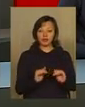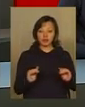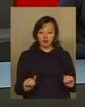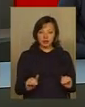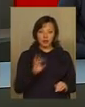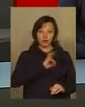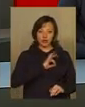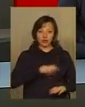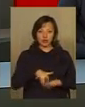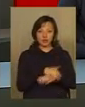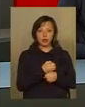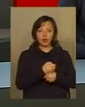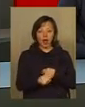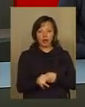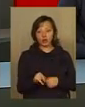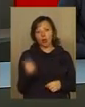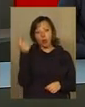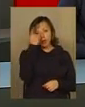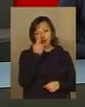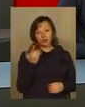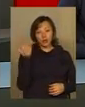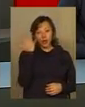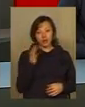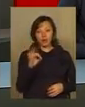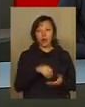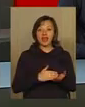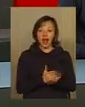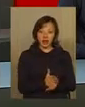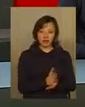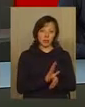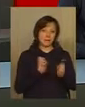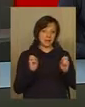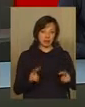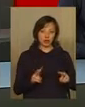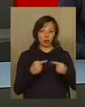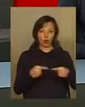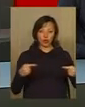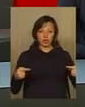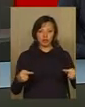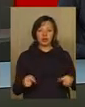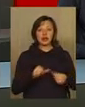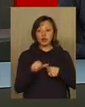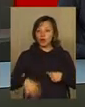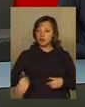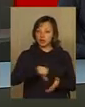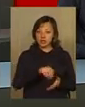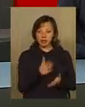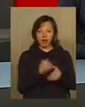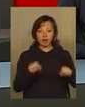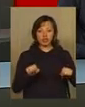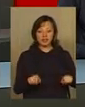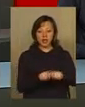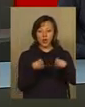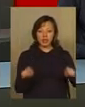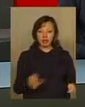споживачів суспільства спонукають до образного уявлення про якісну та безпечну продукцію. Окрім того, всі учасники мають можливість